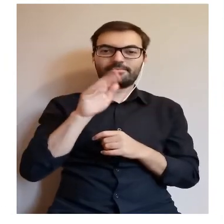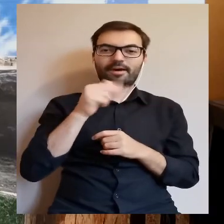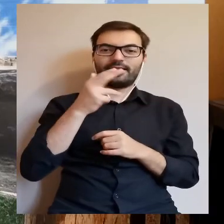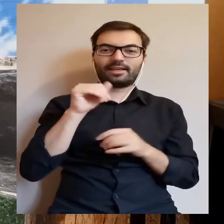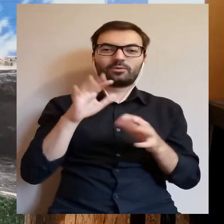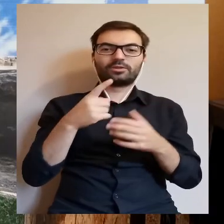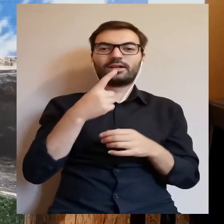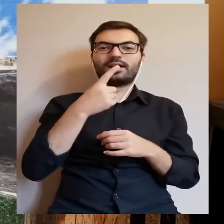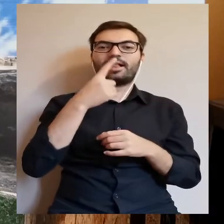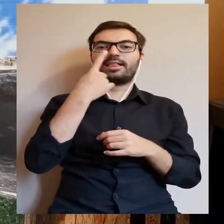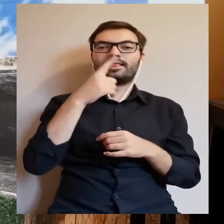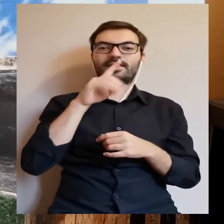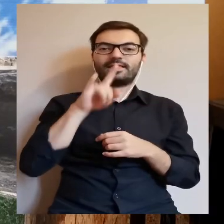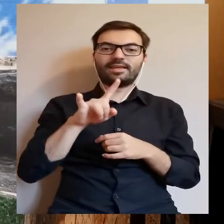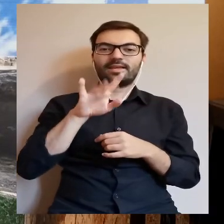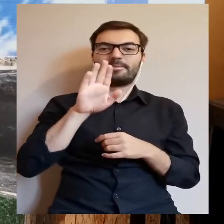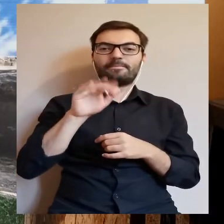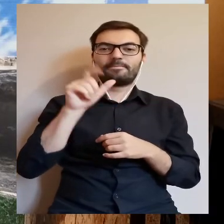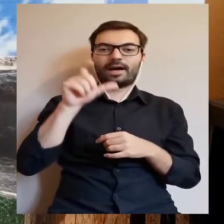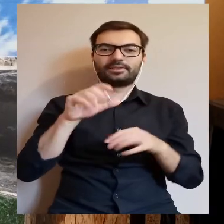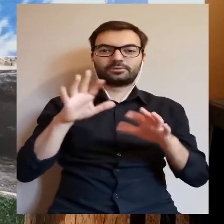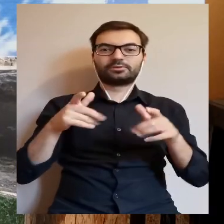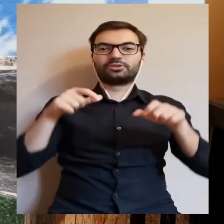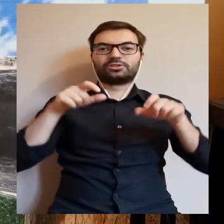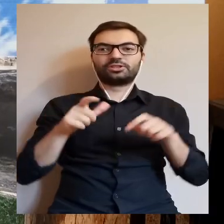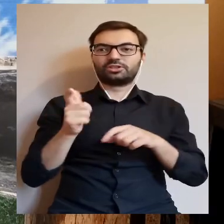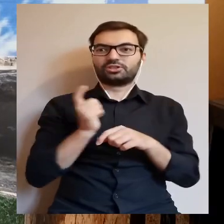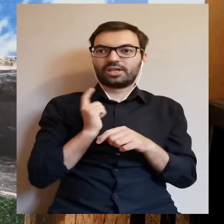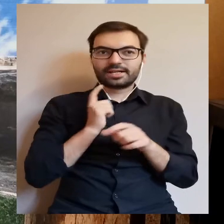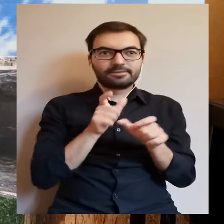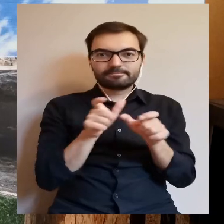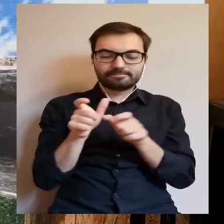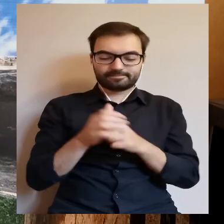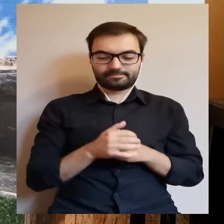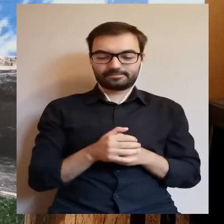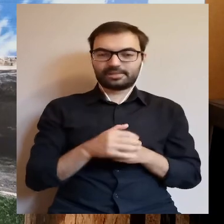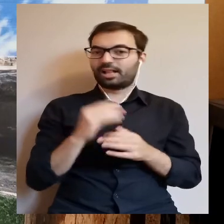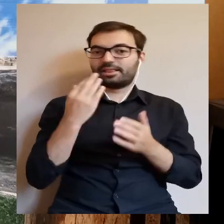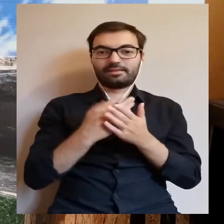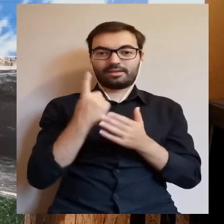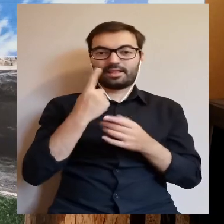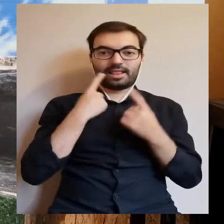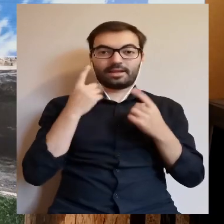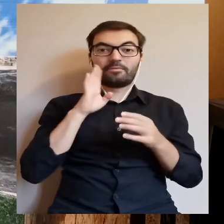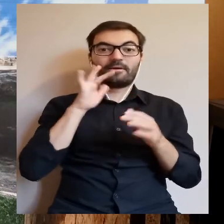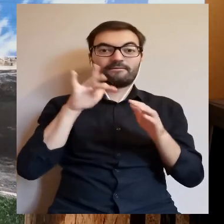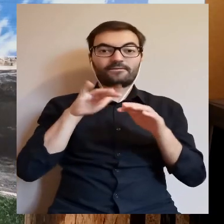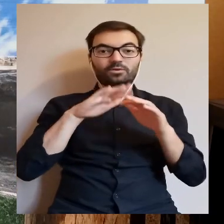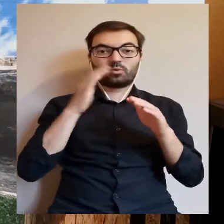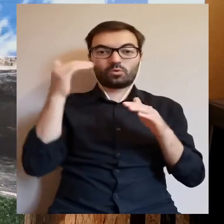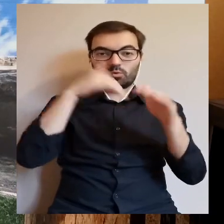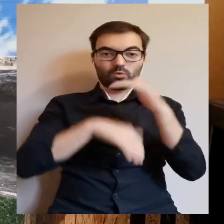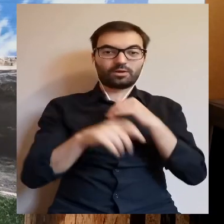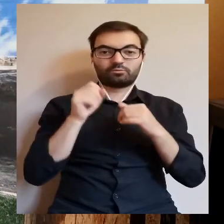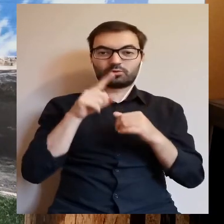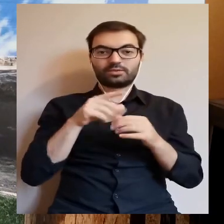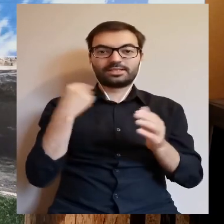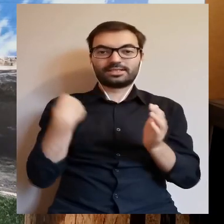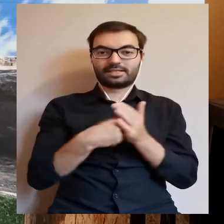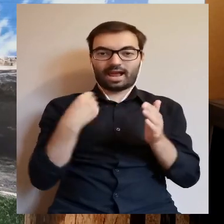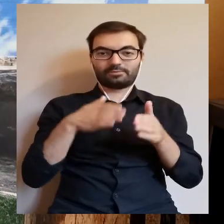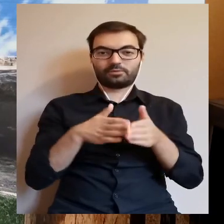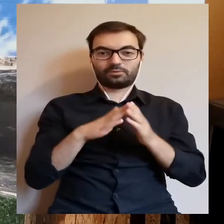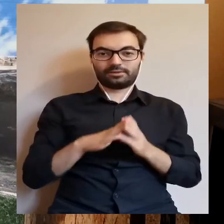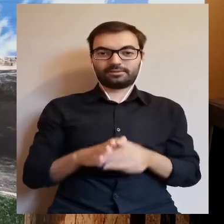jest Dybanką, ale to nie jedyna opowieść związana z tą Górą. Podobno w jej wnętrzu kryty jest skarb.